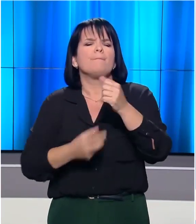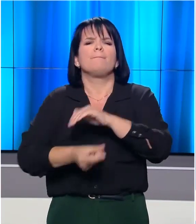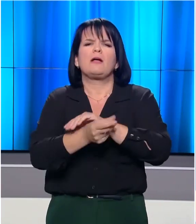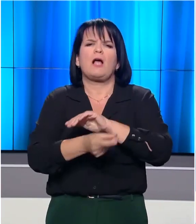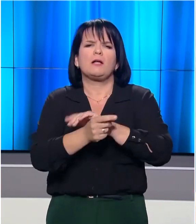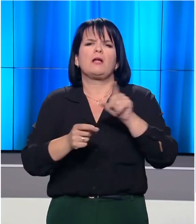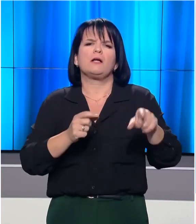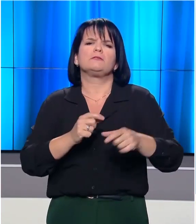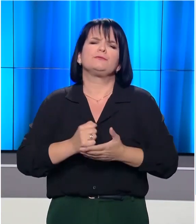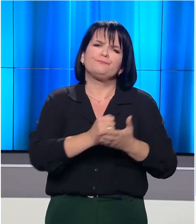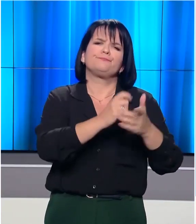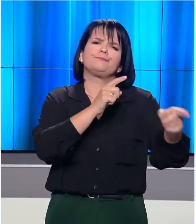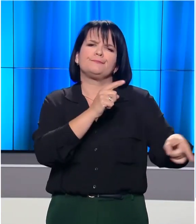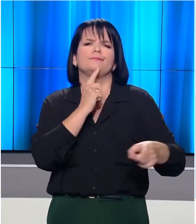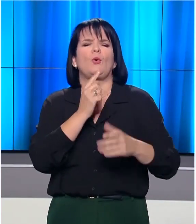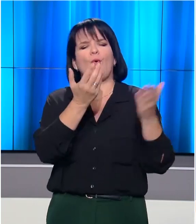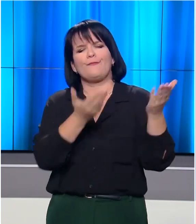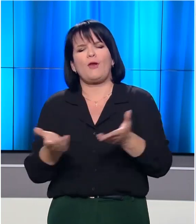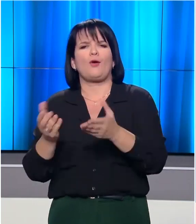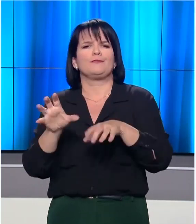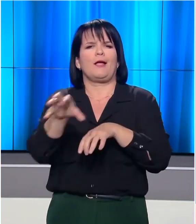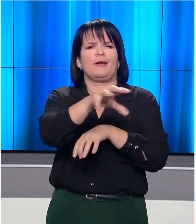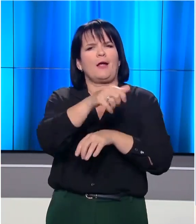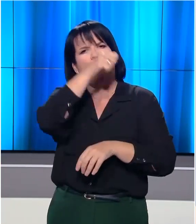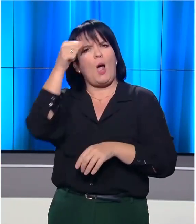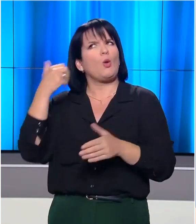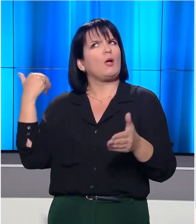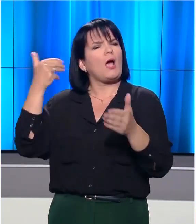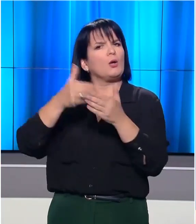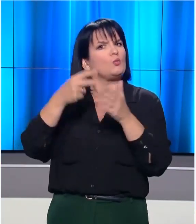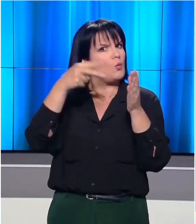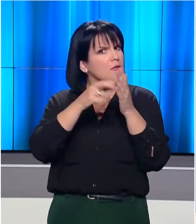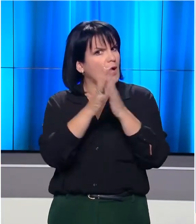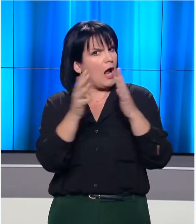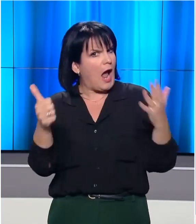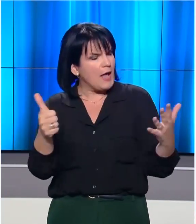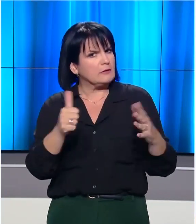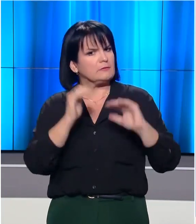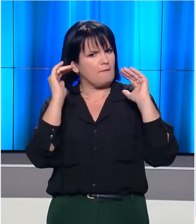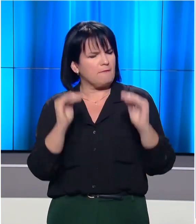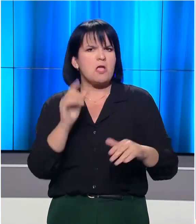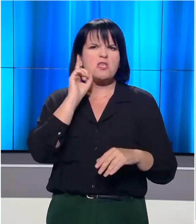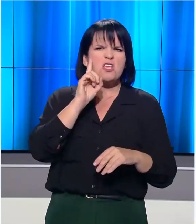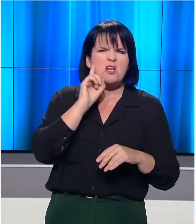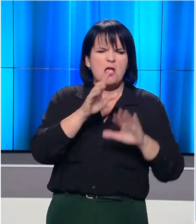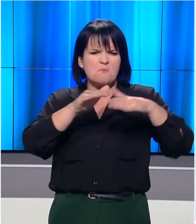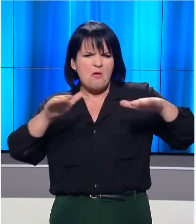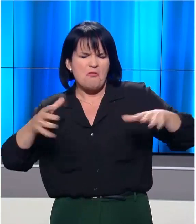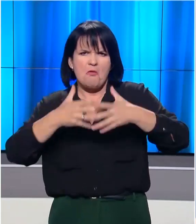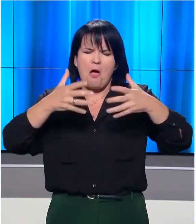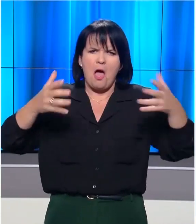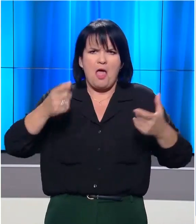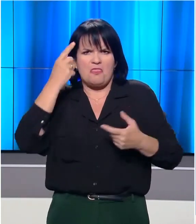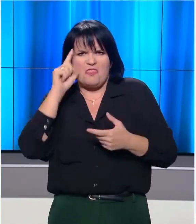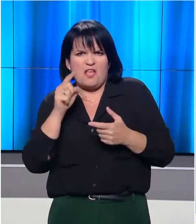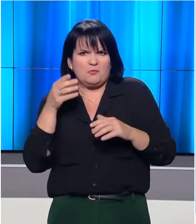μεταναστών προκειμένου να μετατραπεί σε χώρο φιλοξενίας από το καλοκαίρι του 2016. Έβλεπα πολλές γυναίκες με πολλά παιδάκια που δεν